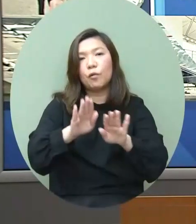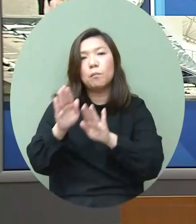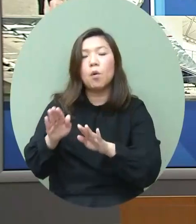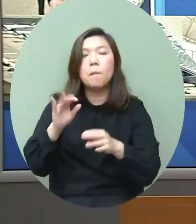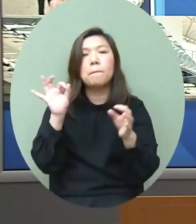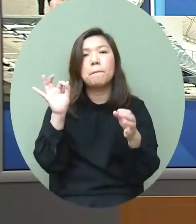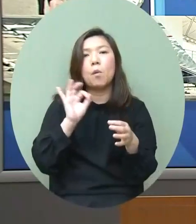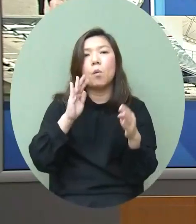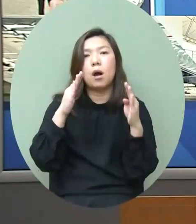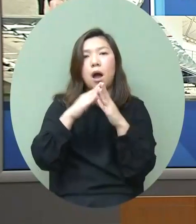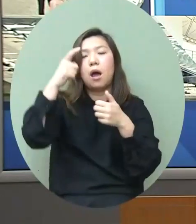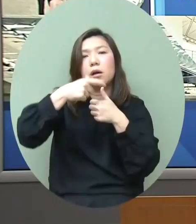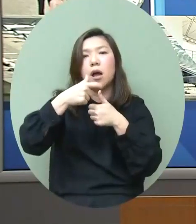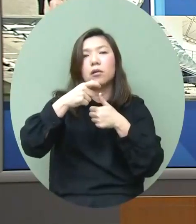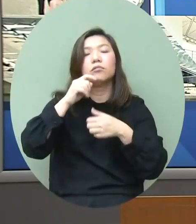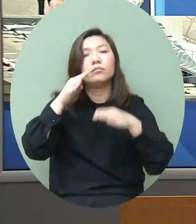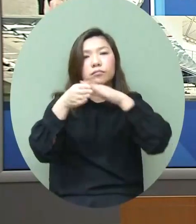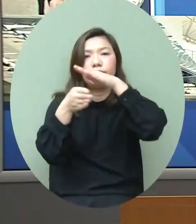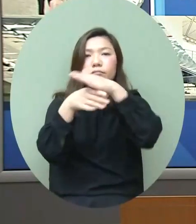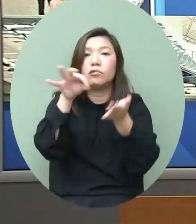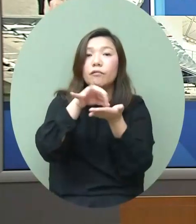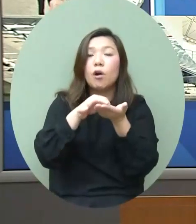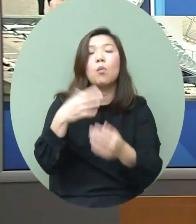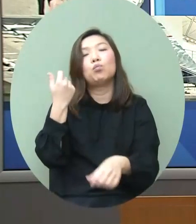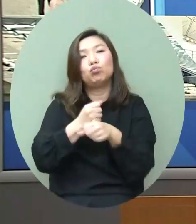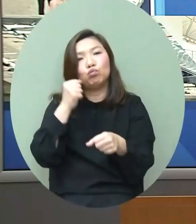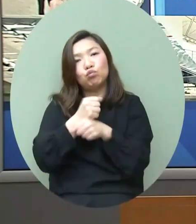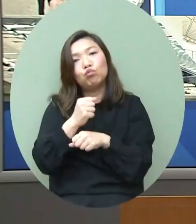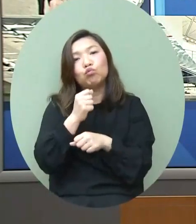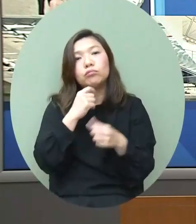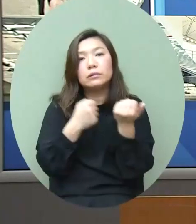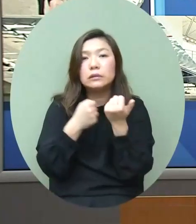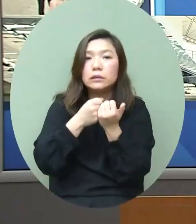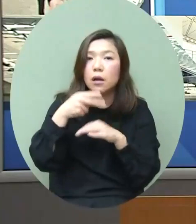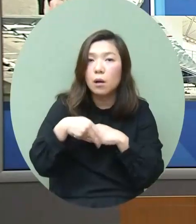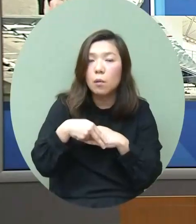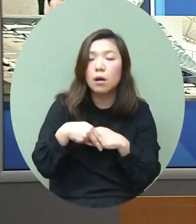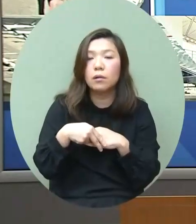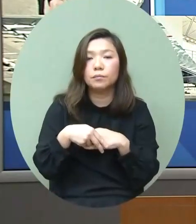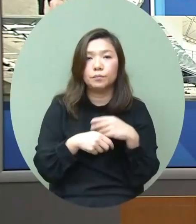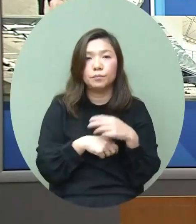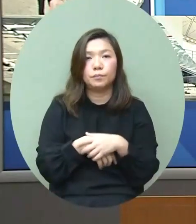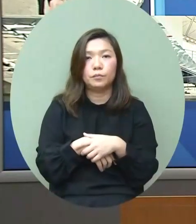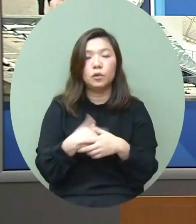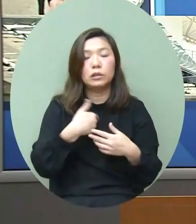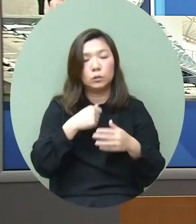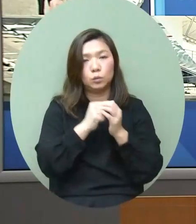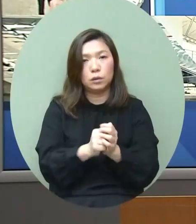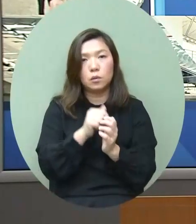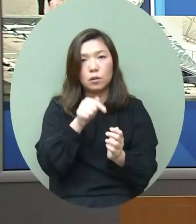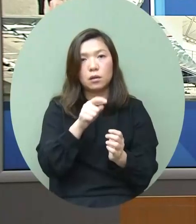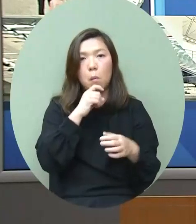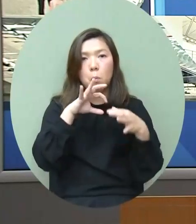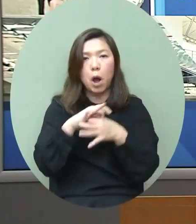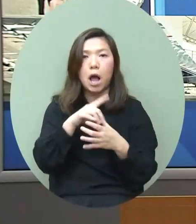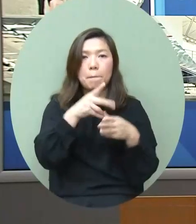家姐的宿舍或者就業支援的計劃所以我會要求相